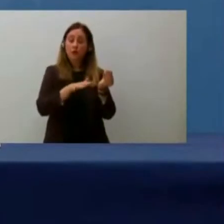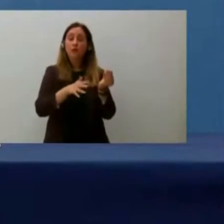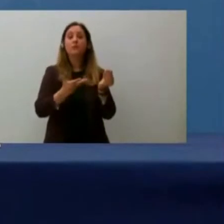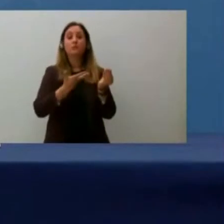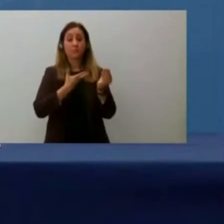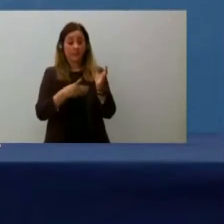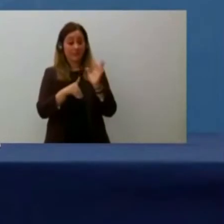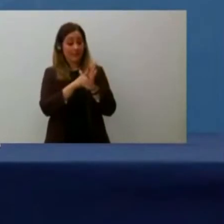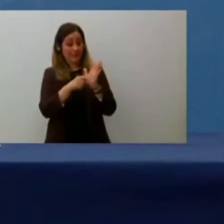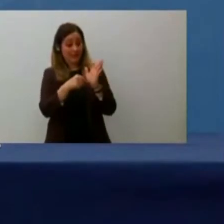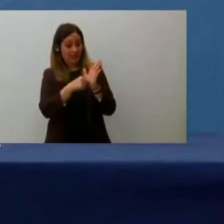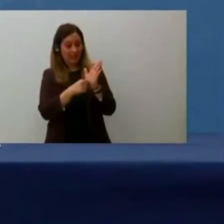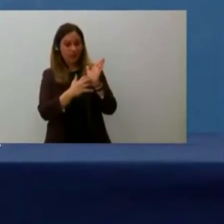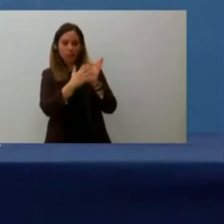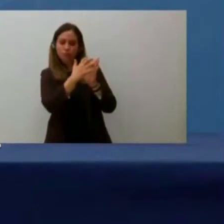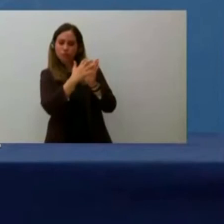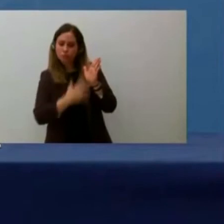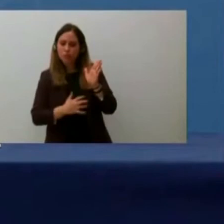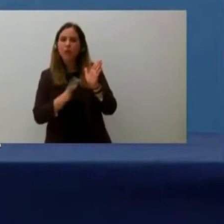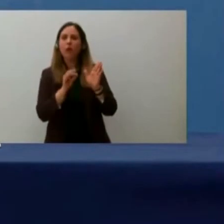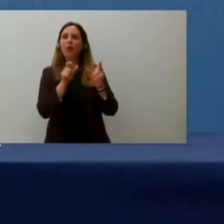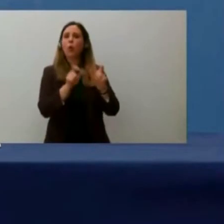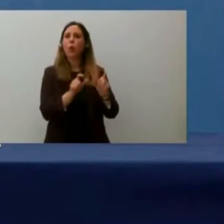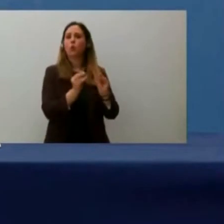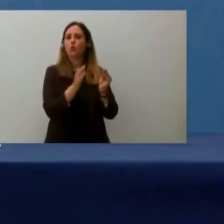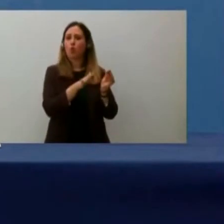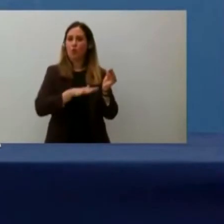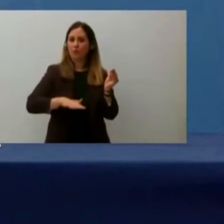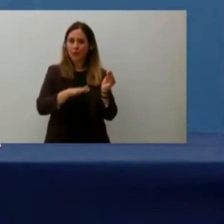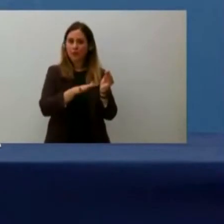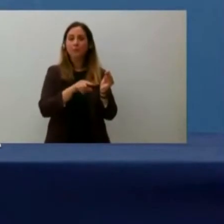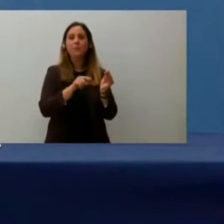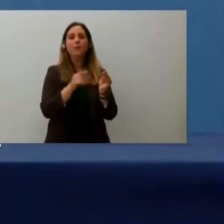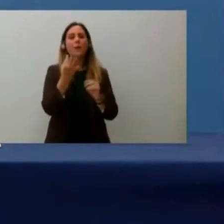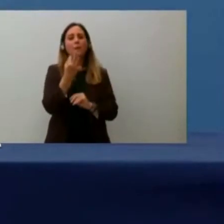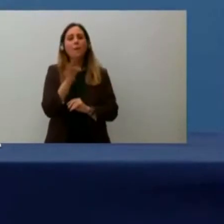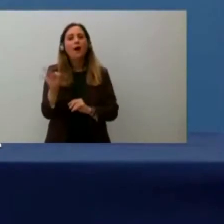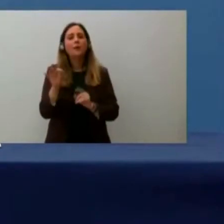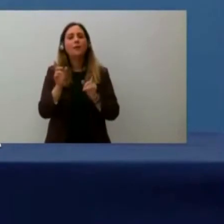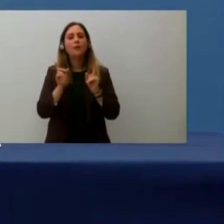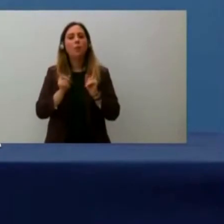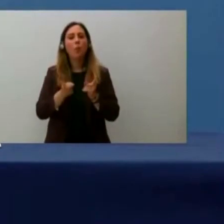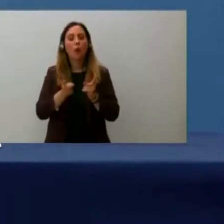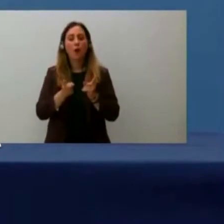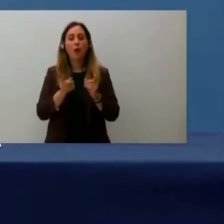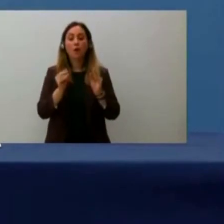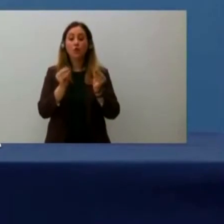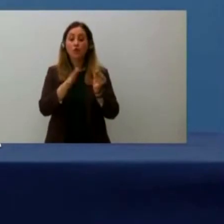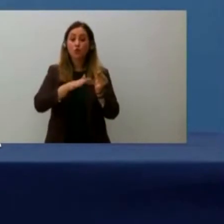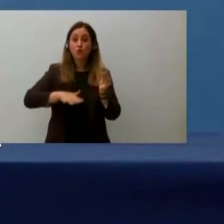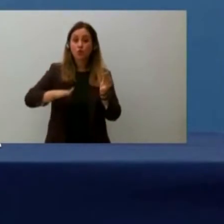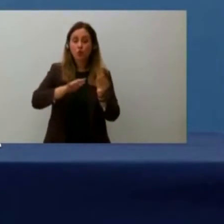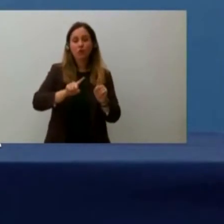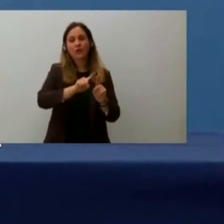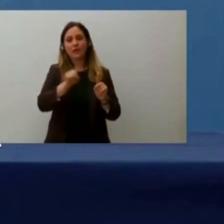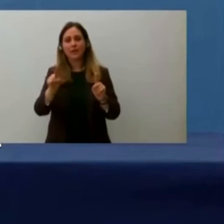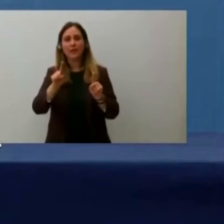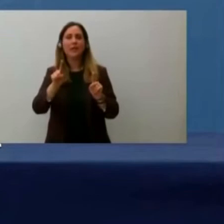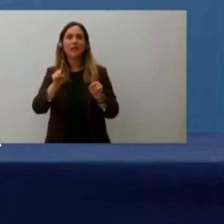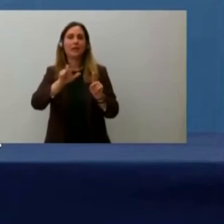decreto per quanto riguarda i giovani. In particolare la possibilità per i giovani fino a 35